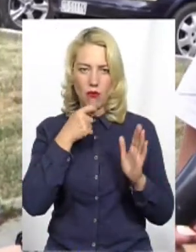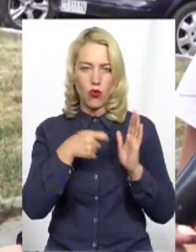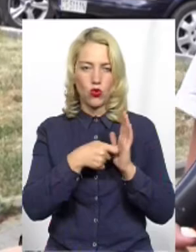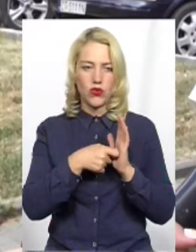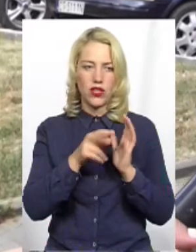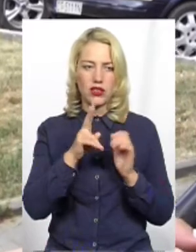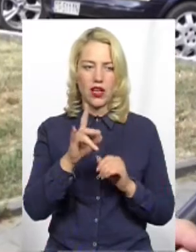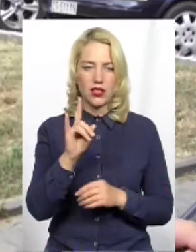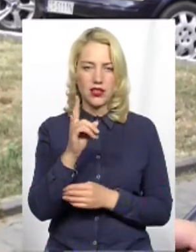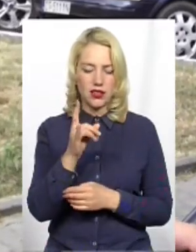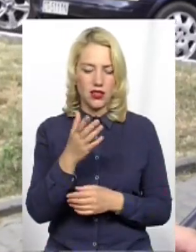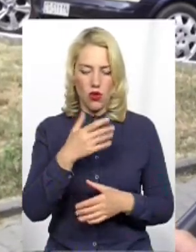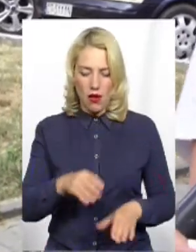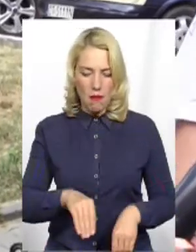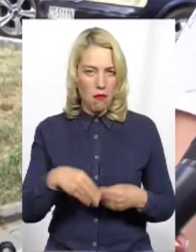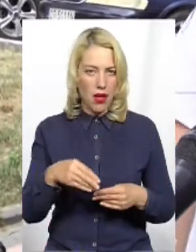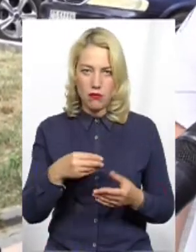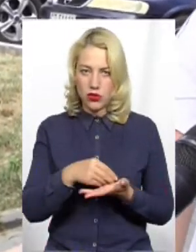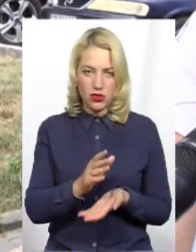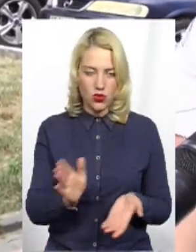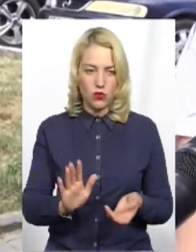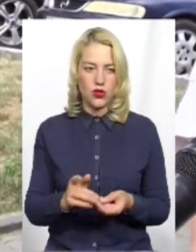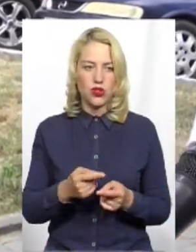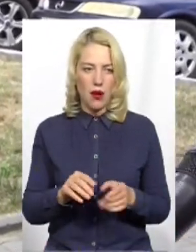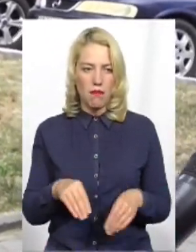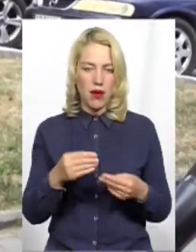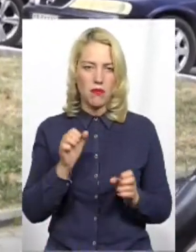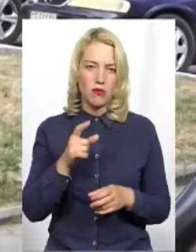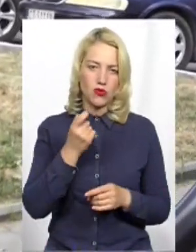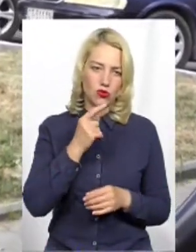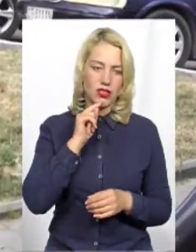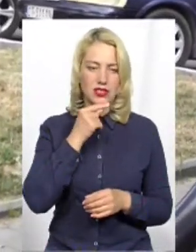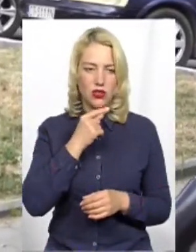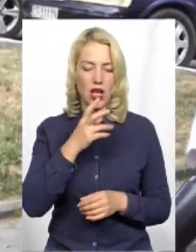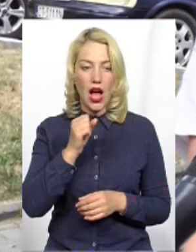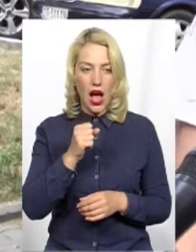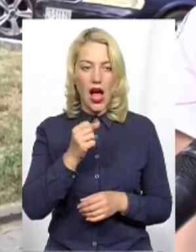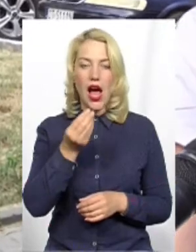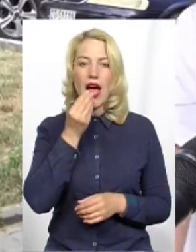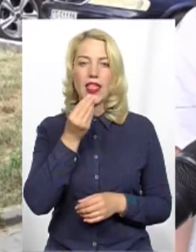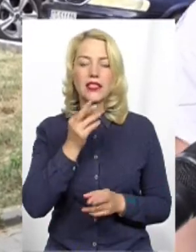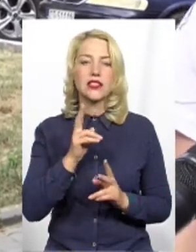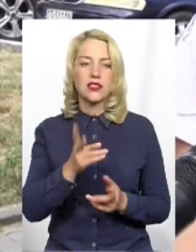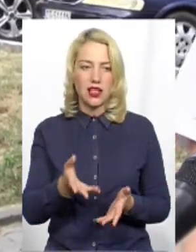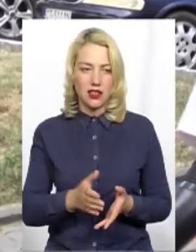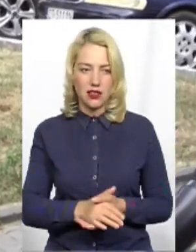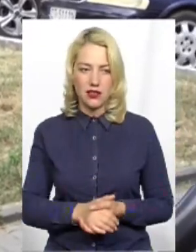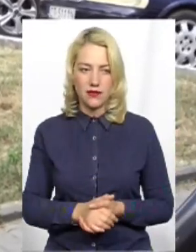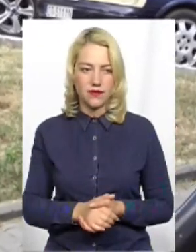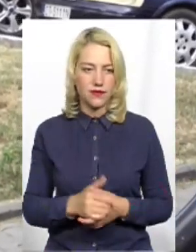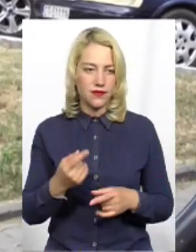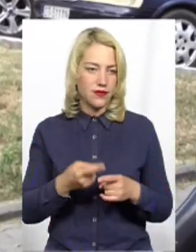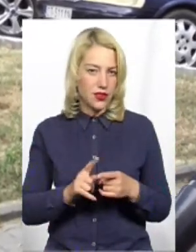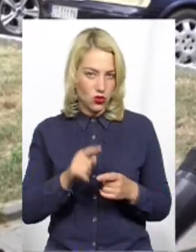дитини Ні памперси так само Ну, памперси – це таке діло, що можна зекономити, приходиться А їжа – це на цьому